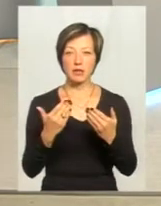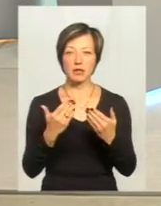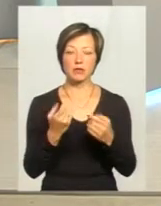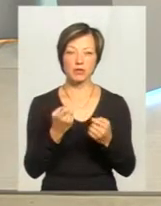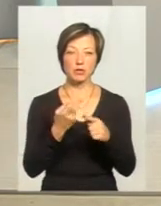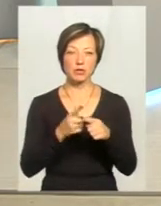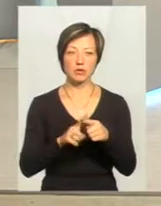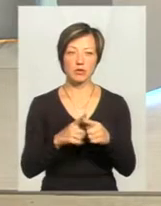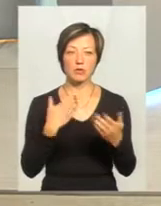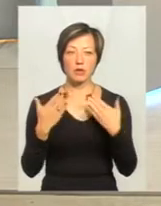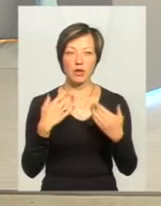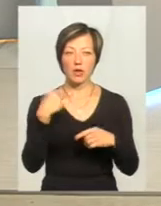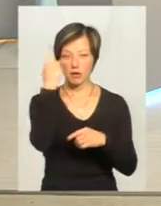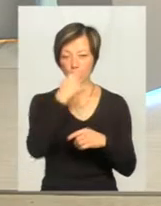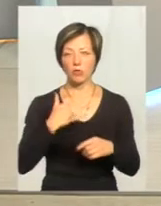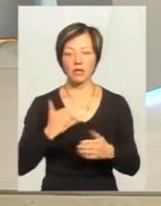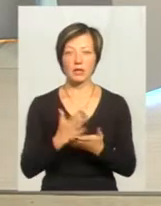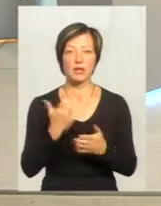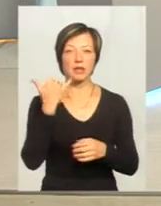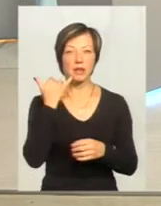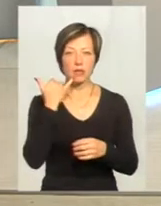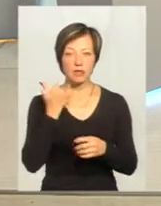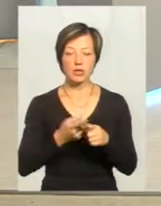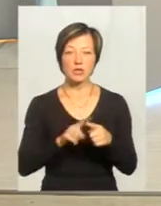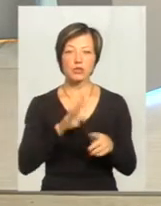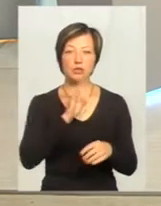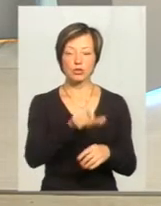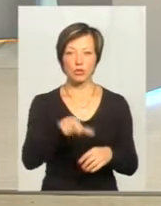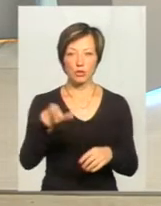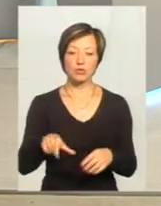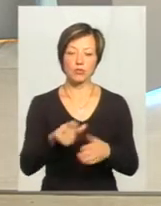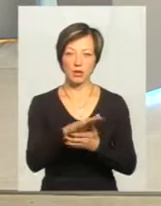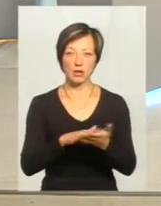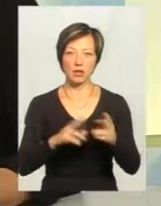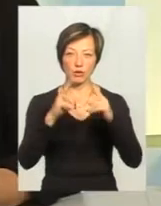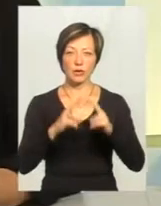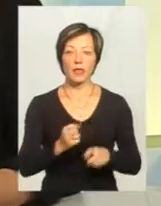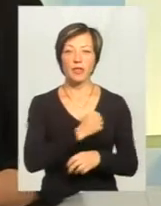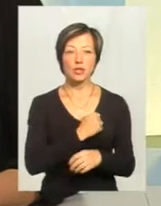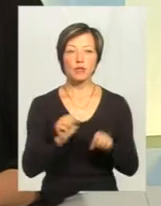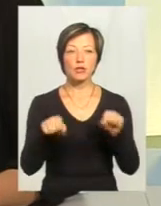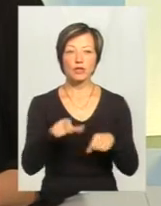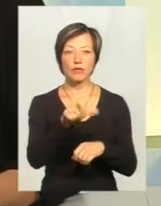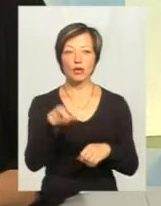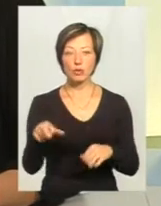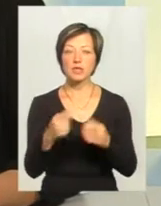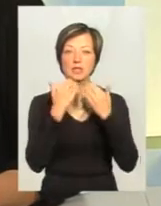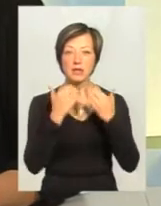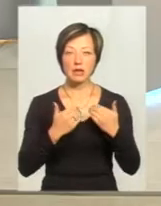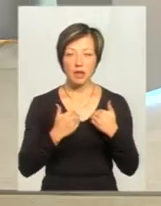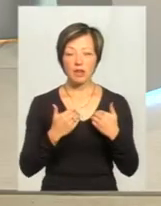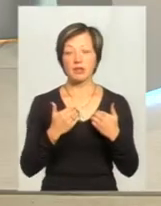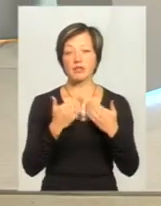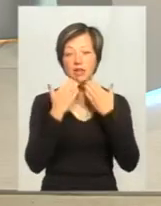приводу послакувати, тому що це досить важлива інформація для розслідування. І от, жаль, якби, можливо, люди зверталися одразу в таких